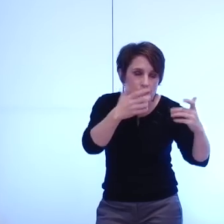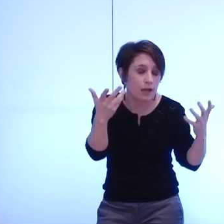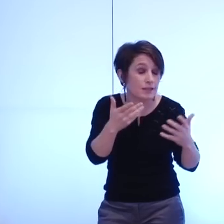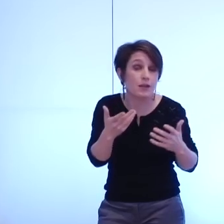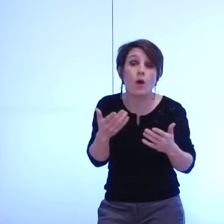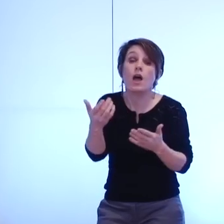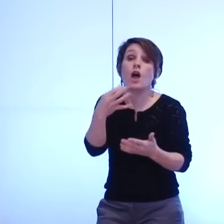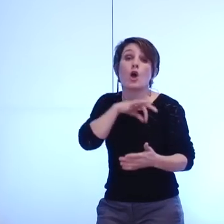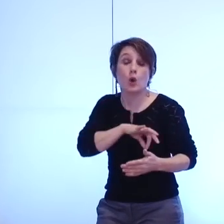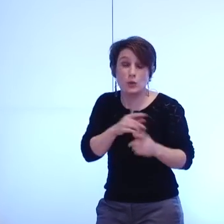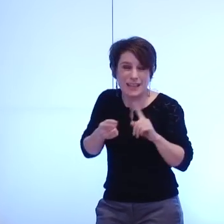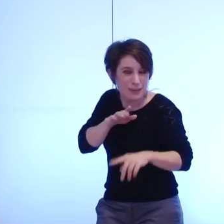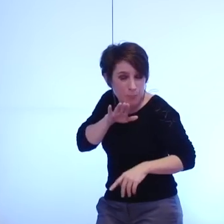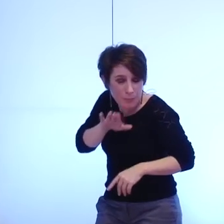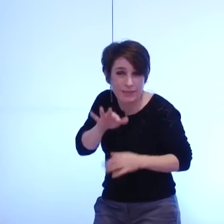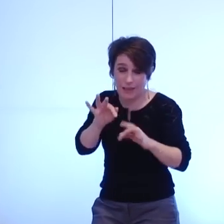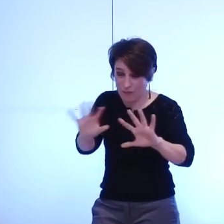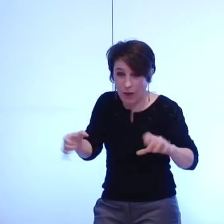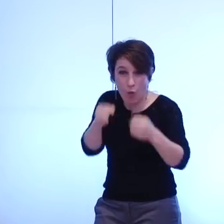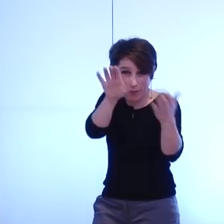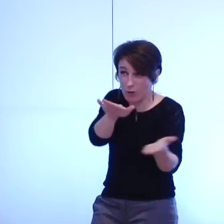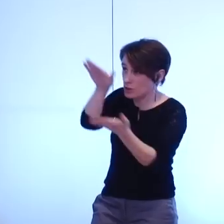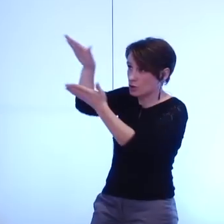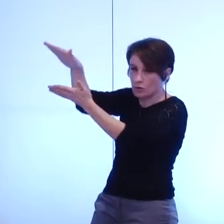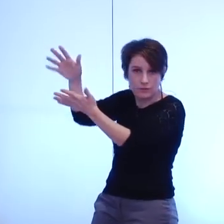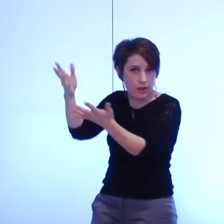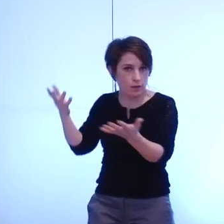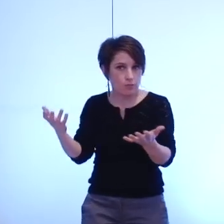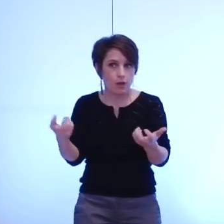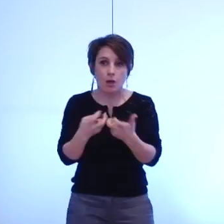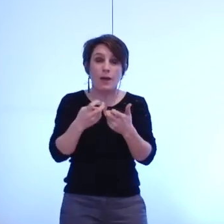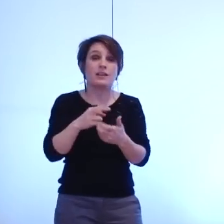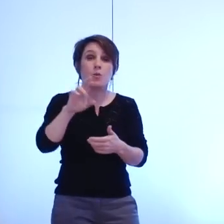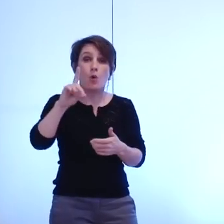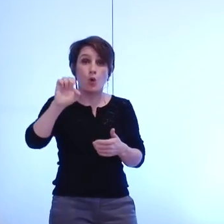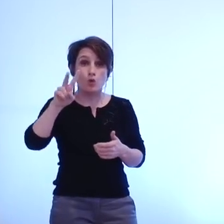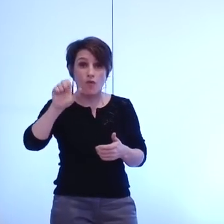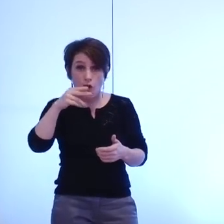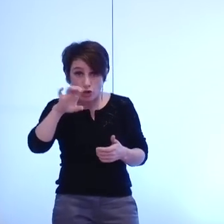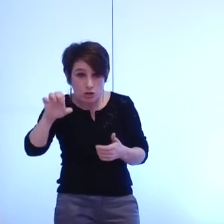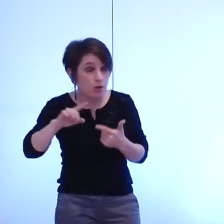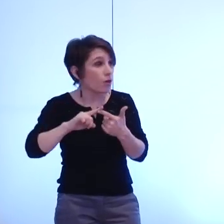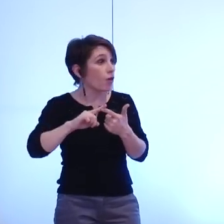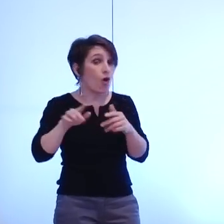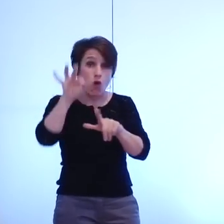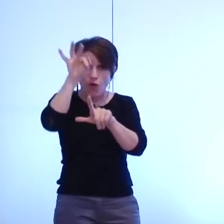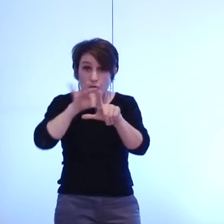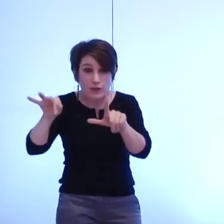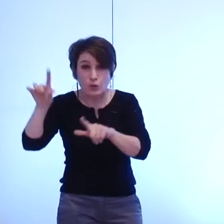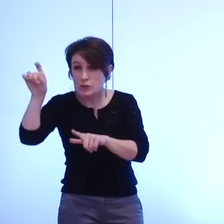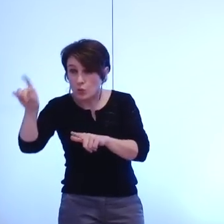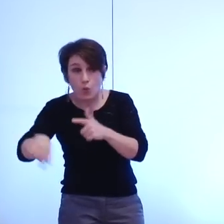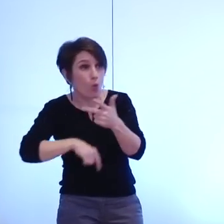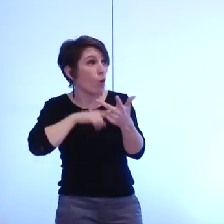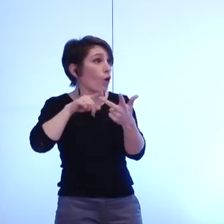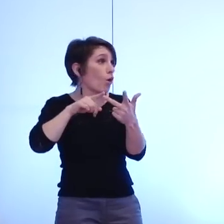liées aux compétences qui sont transférées ça peut concerner des redevances ça peut concerner de la facturation de l'eau ça peut